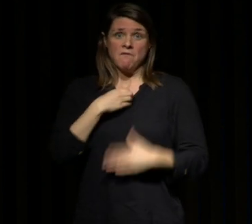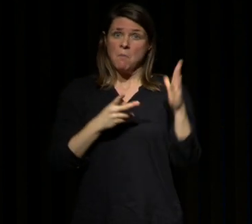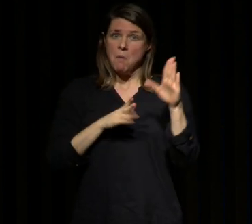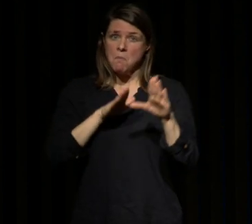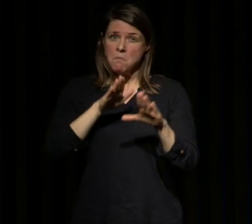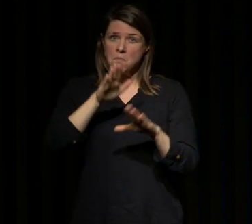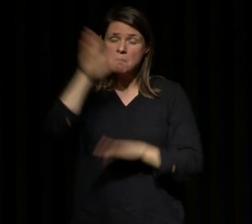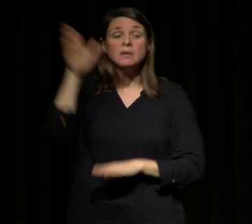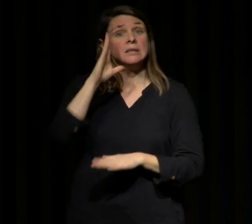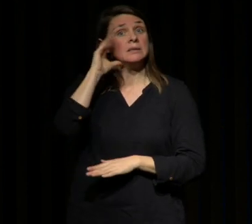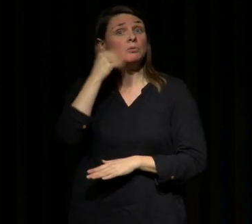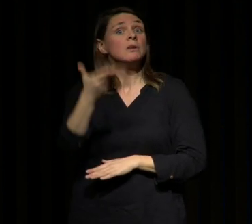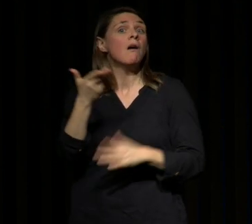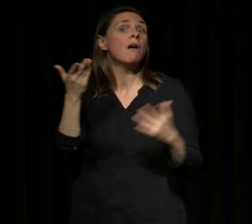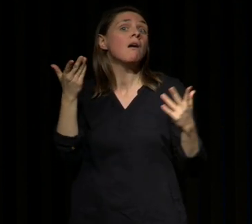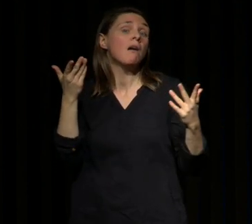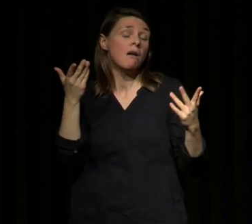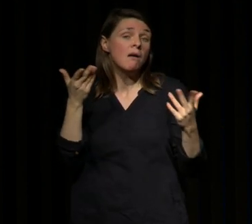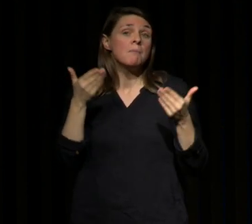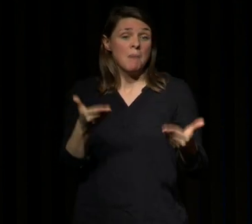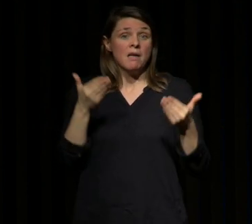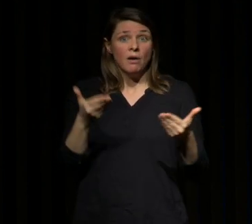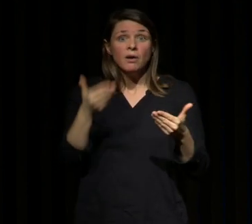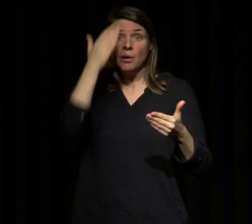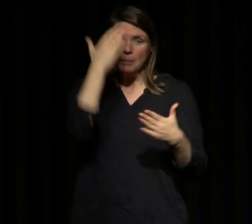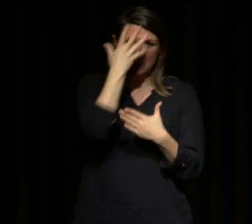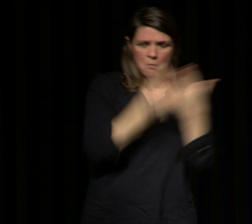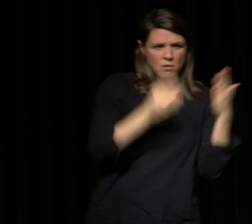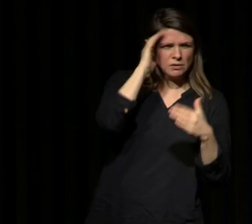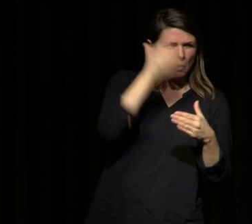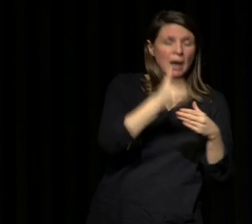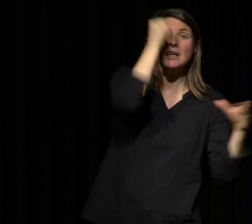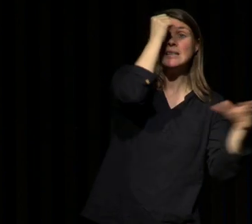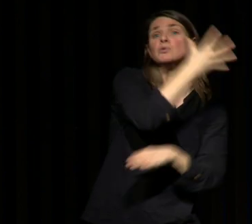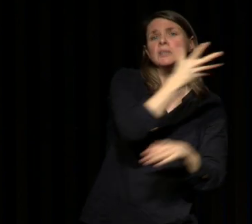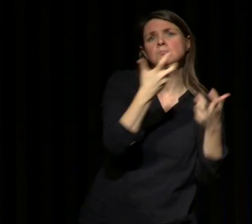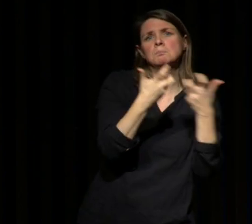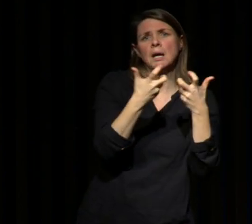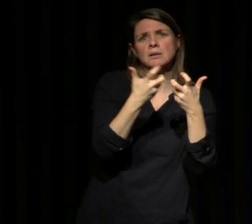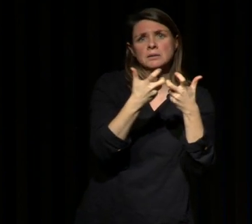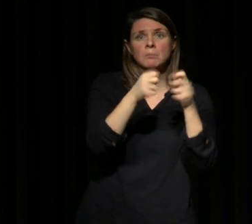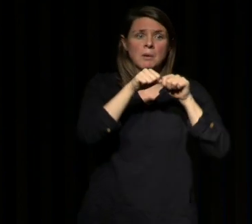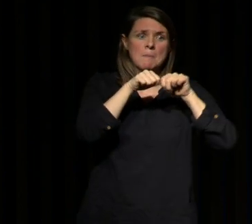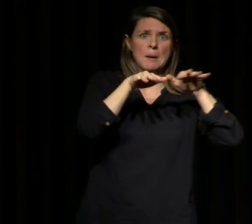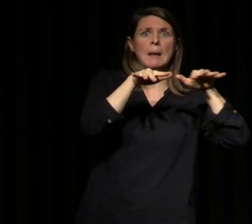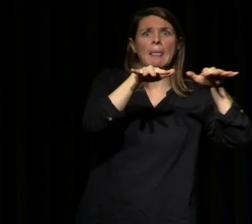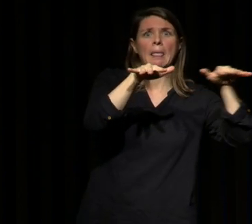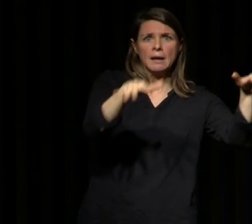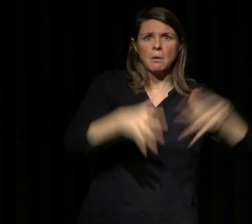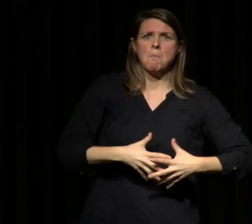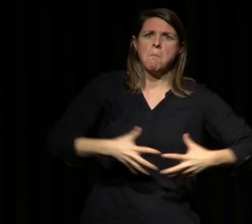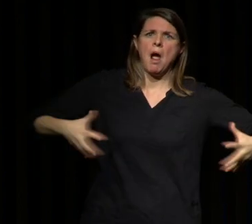ce qui explique maintenant les corrélations entre la dette de sommeil aux Etats-Unis et par exemple l'épidémie d'obésité qu'on a vue.